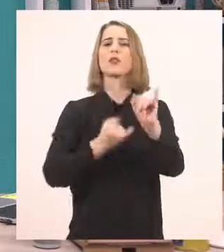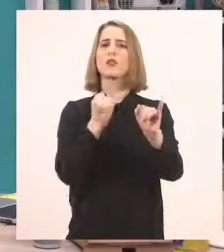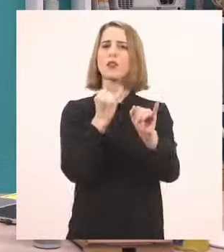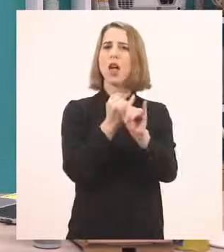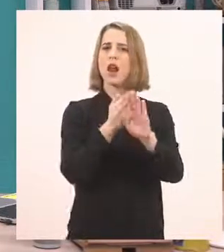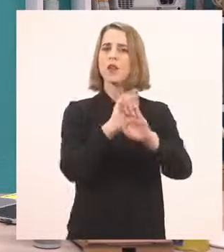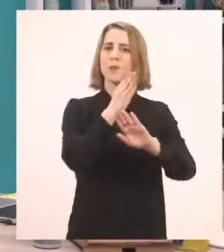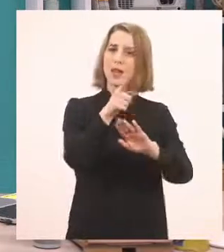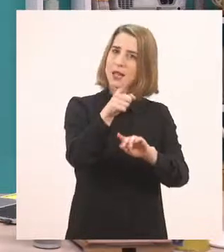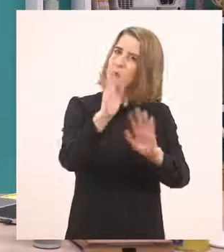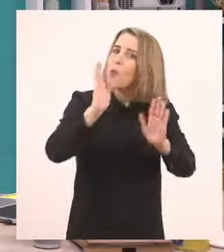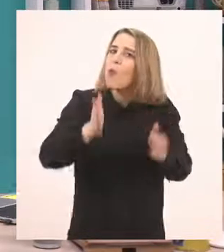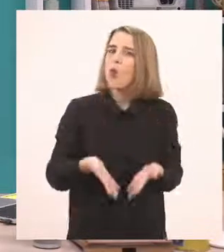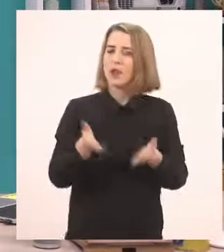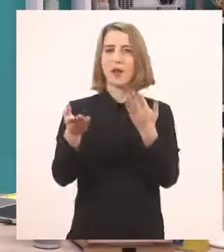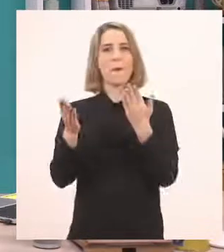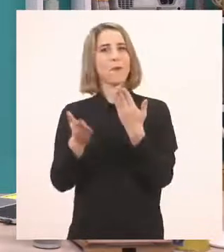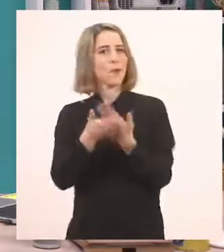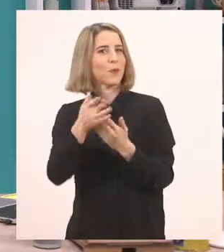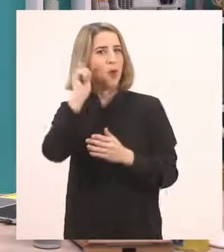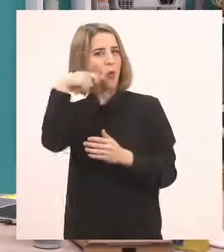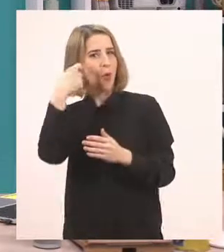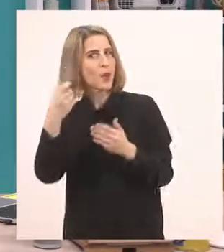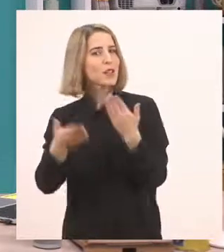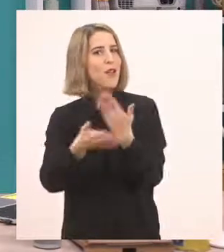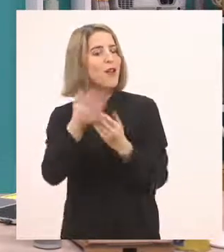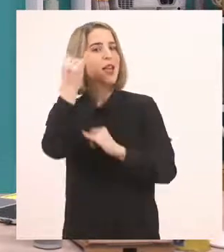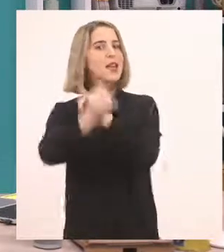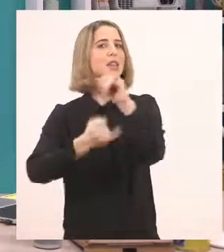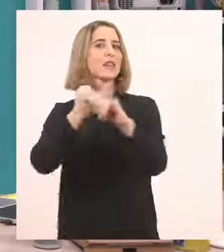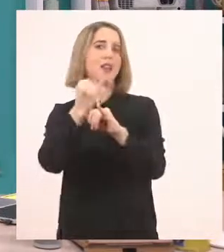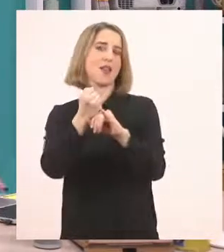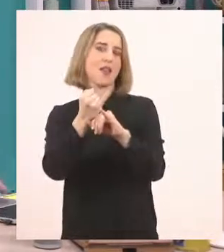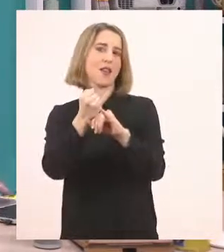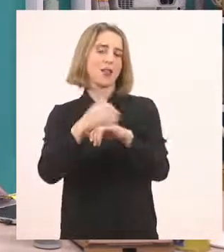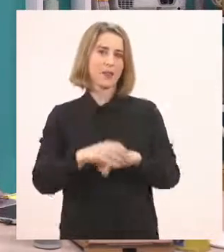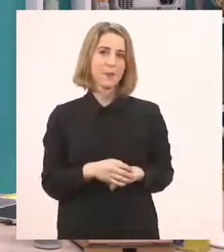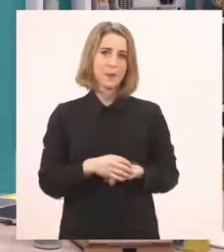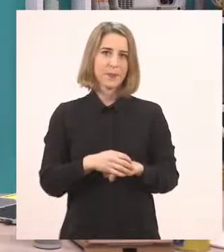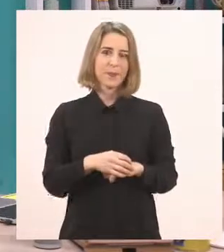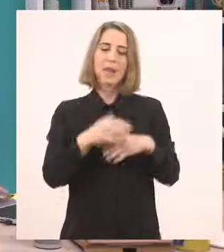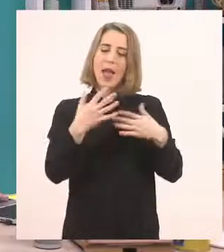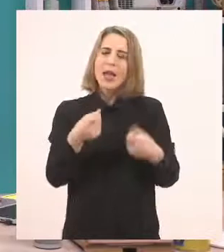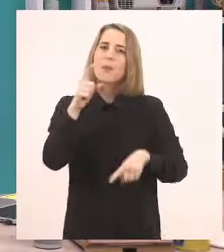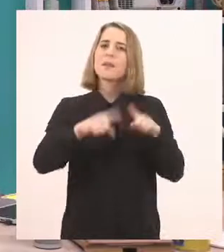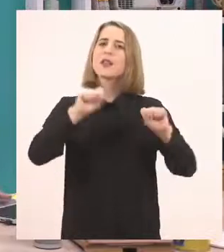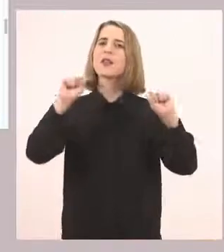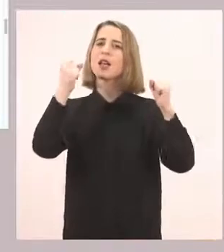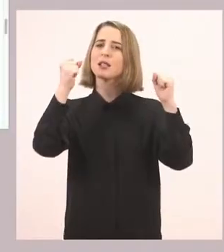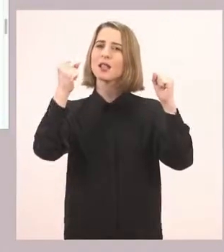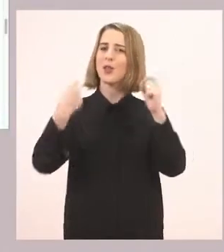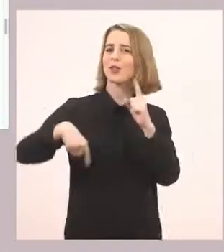βιβλίο εσείς μπορείτε να σας βοηθήσουν οι γονείς σας και να το βρείτε στο διαδίκτυο. Έχει κάποιες δραστηριότητες.